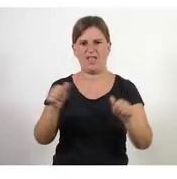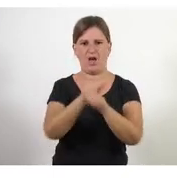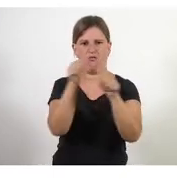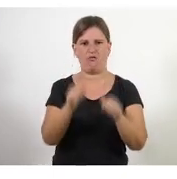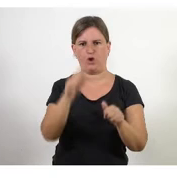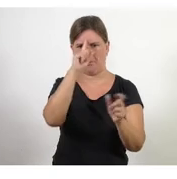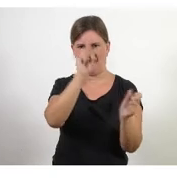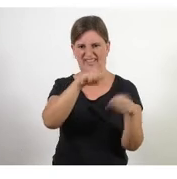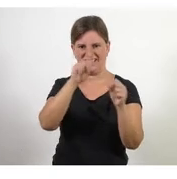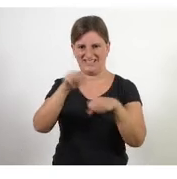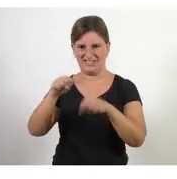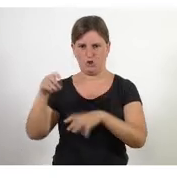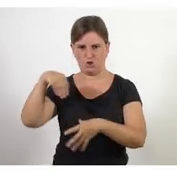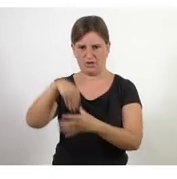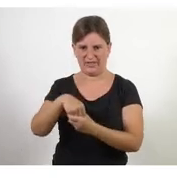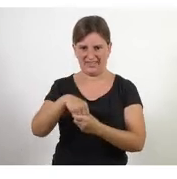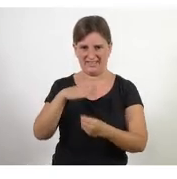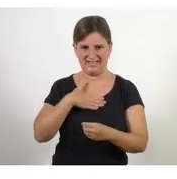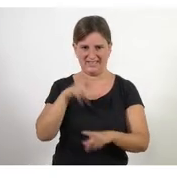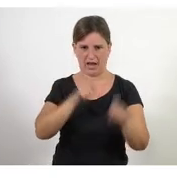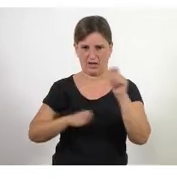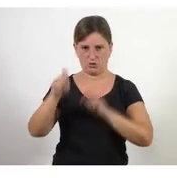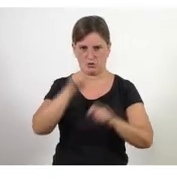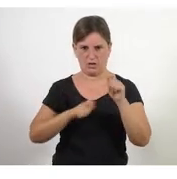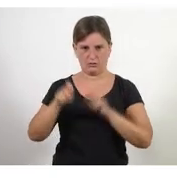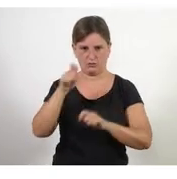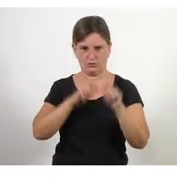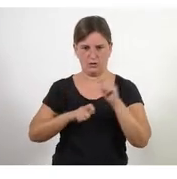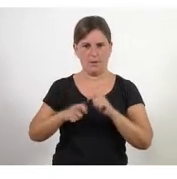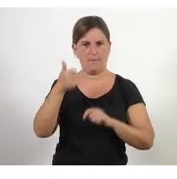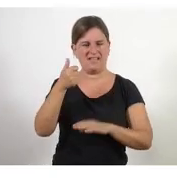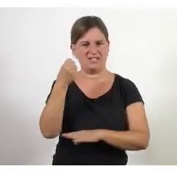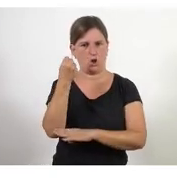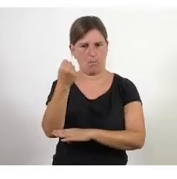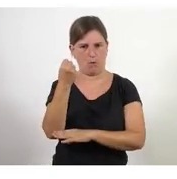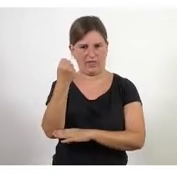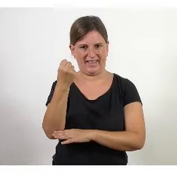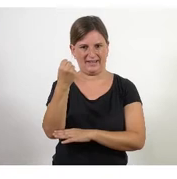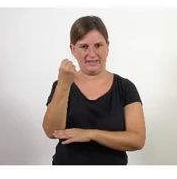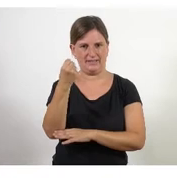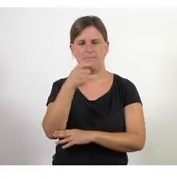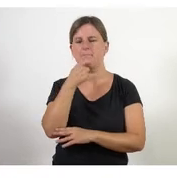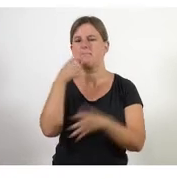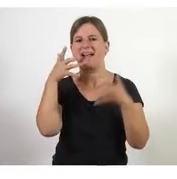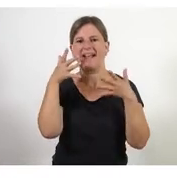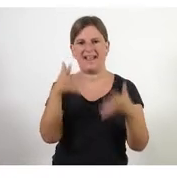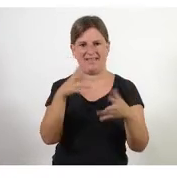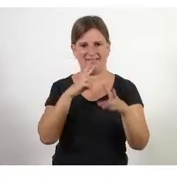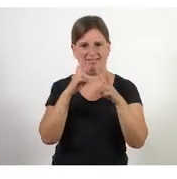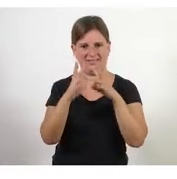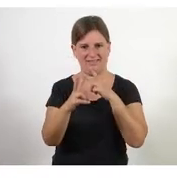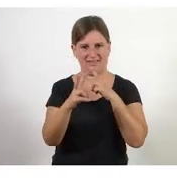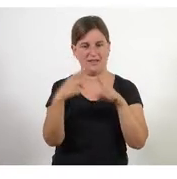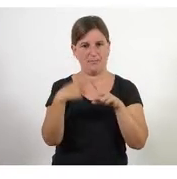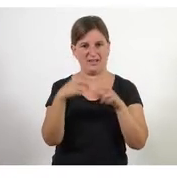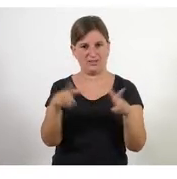prenen les decisions a l'organització i donar més poder i aquesta paraula m'encanta perquè es parla moltíssim al